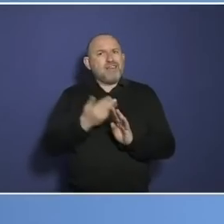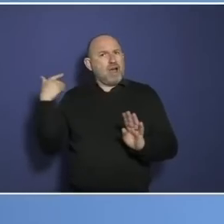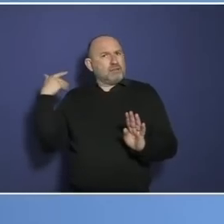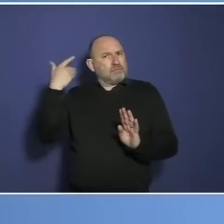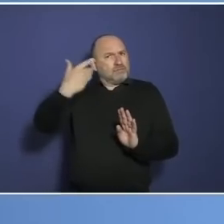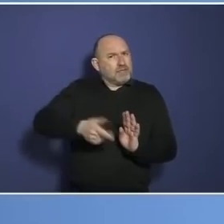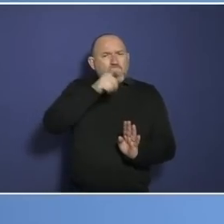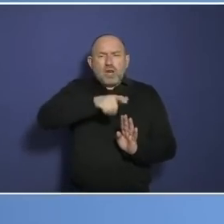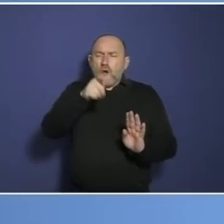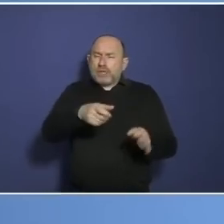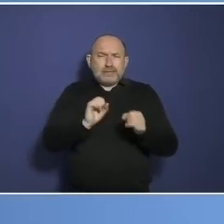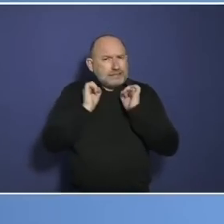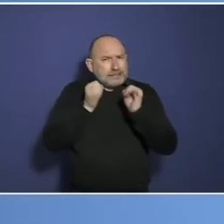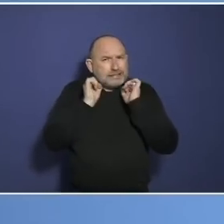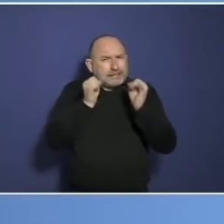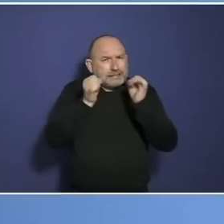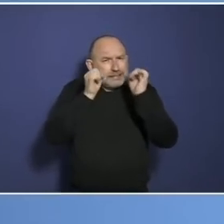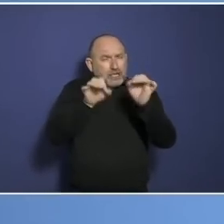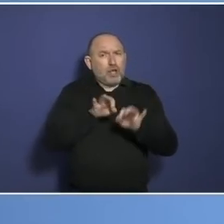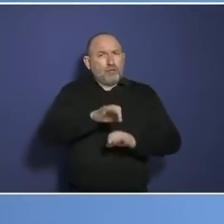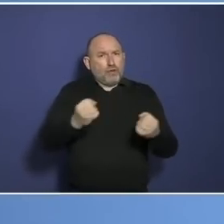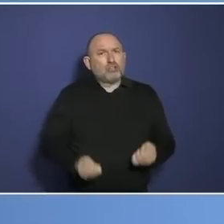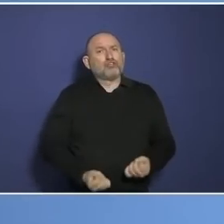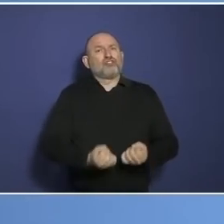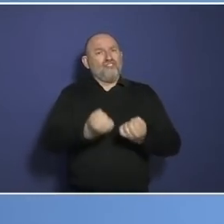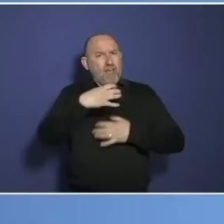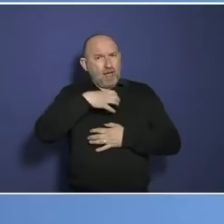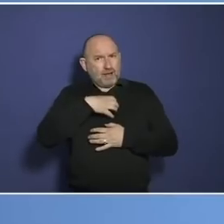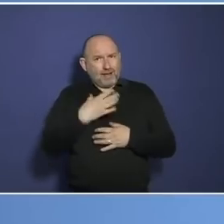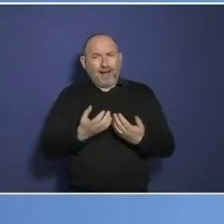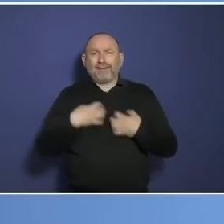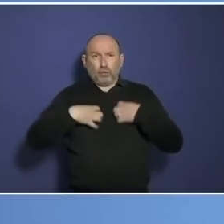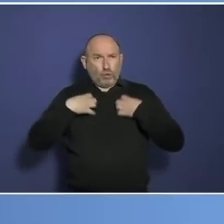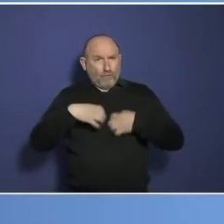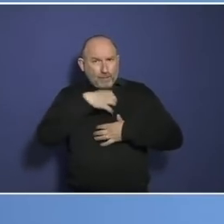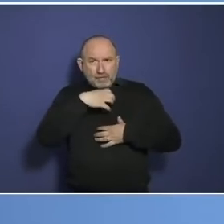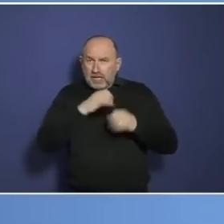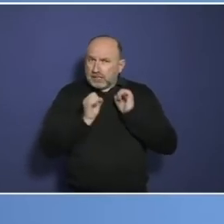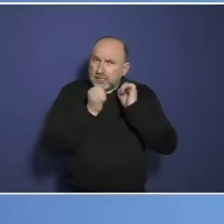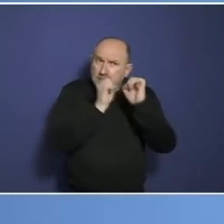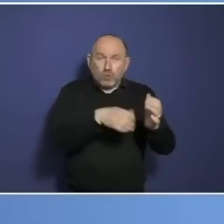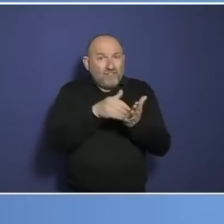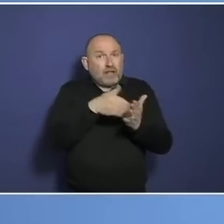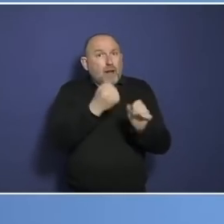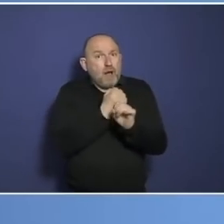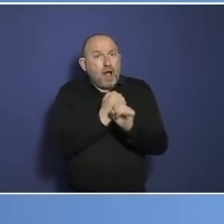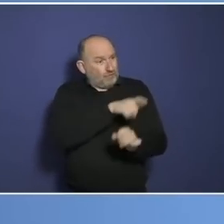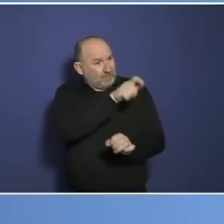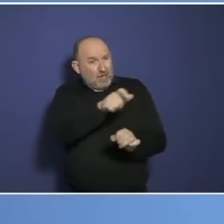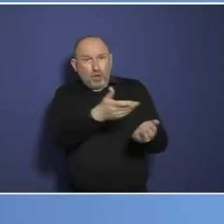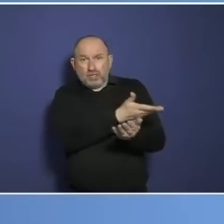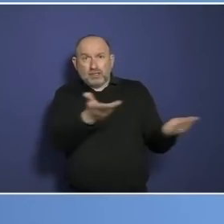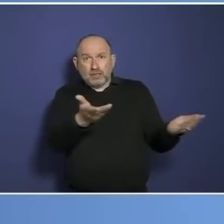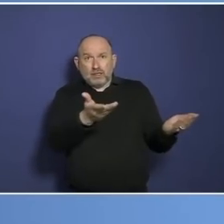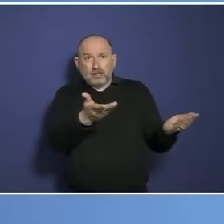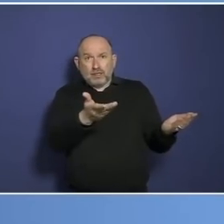Jahren aufofferungsvoll für schwerstkranke Covid-Patienten eingesetzt haben und das weiter tun. Wie perfide, wie